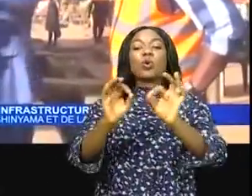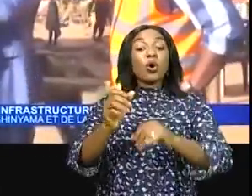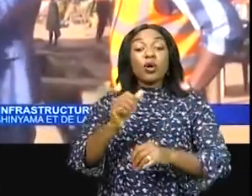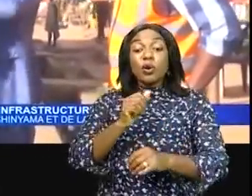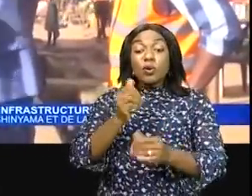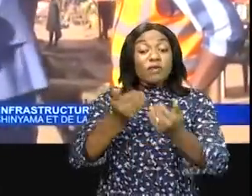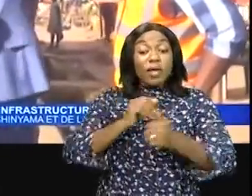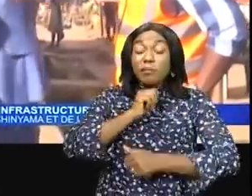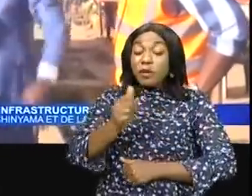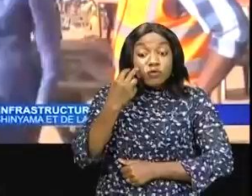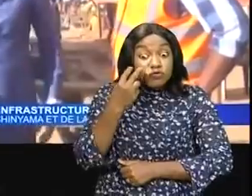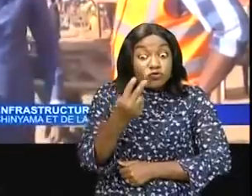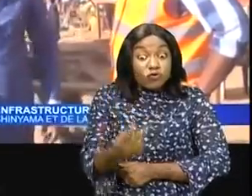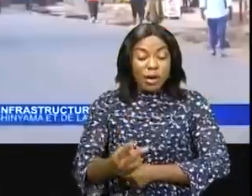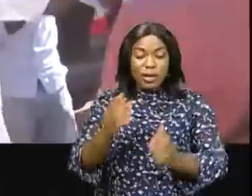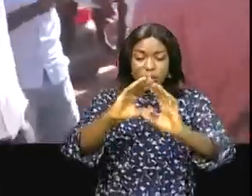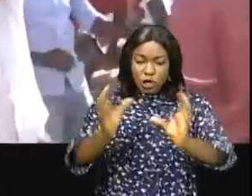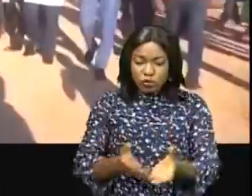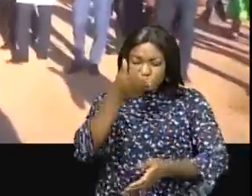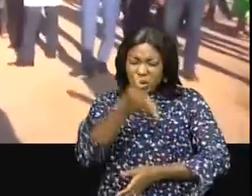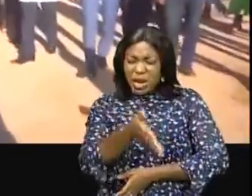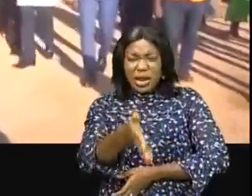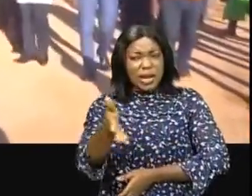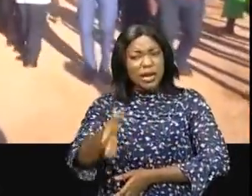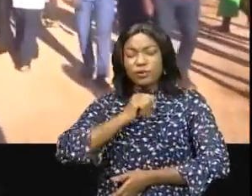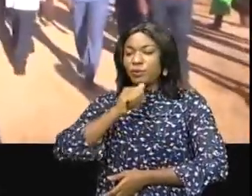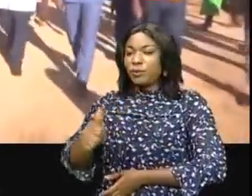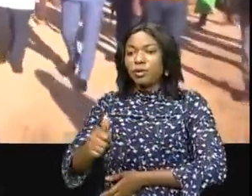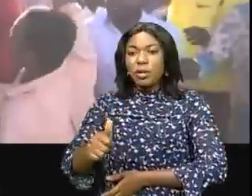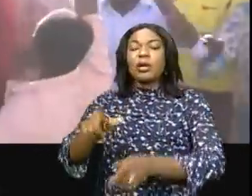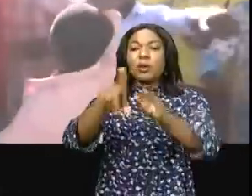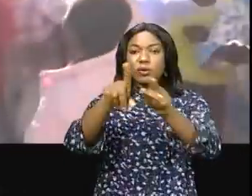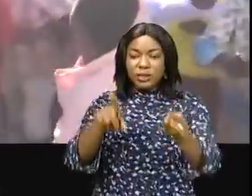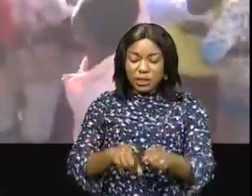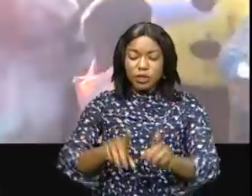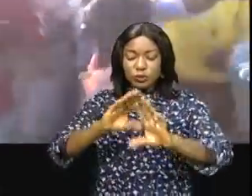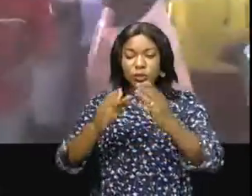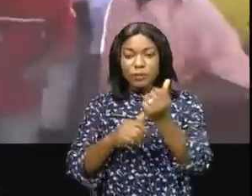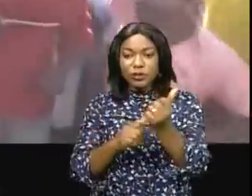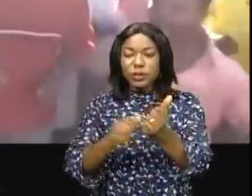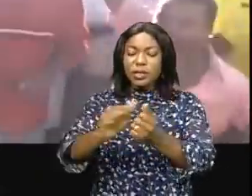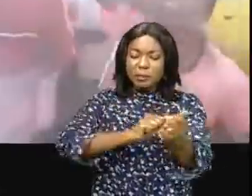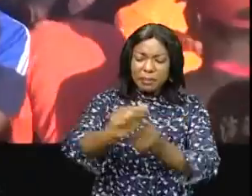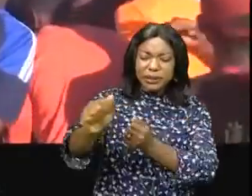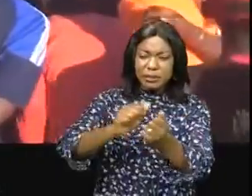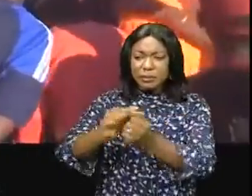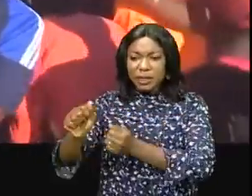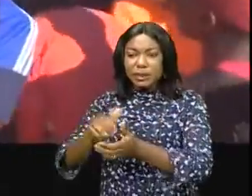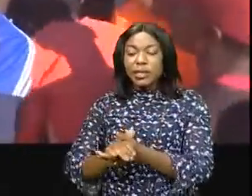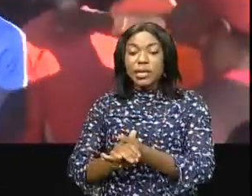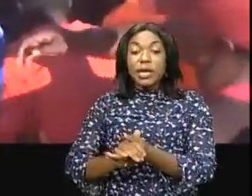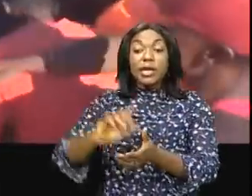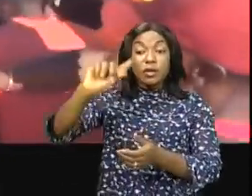s'est rendu tour à tour sous l'avenue Chinama au quartier Golfe et sous de la mission au quartier Penga-Penga. Partout où il est passé, Miguel Katem